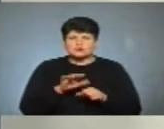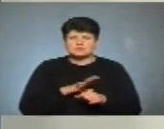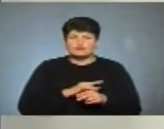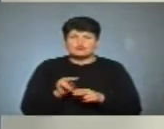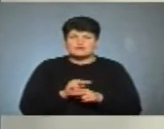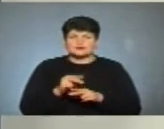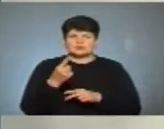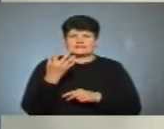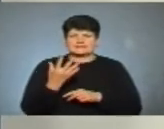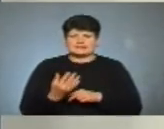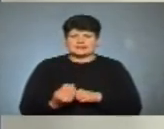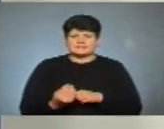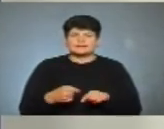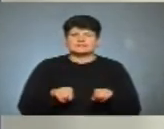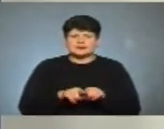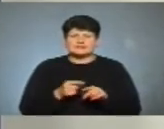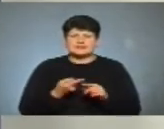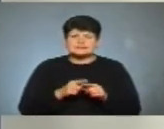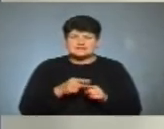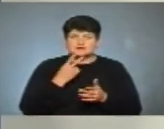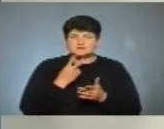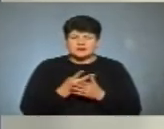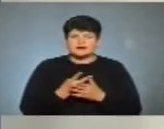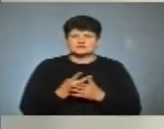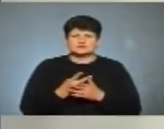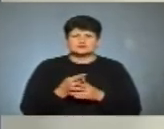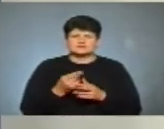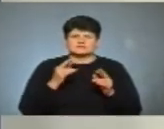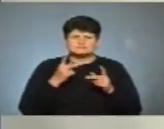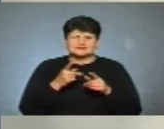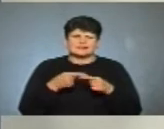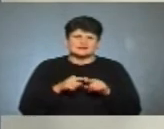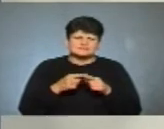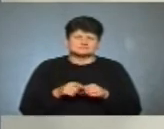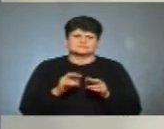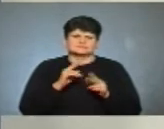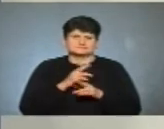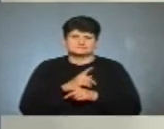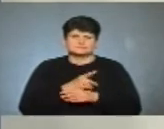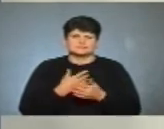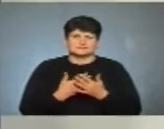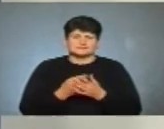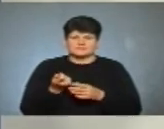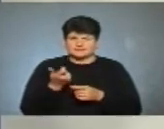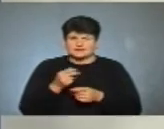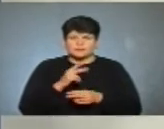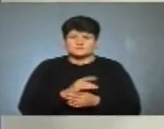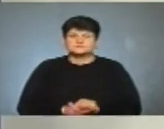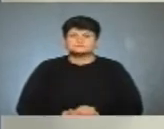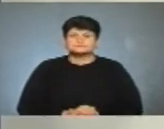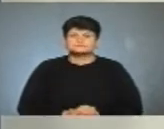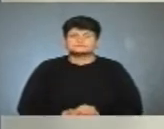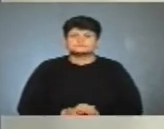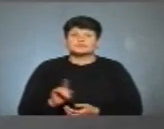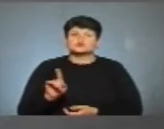за один день. Так, це передбачено в виборчому кодексі, якщо це певні якісь описки чи якісь невеличкі помилки. Щодо